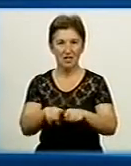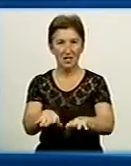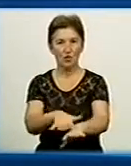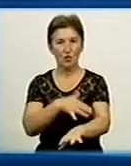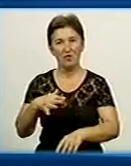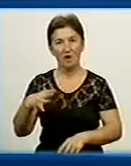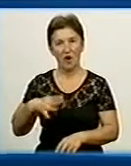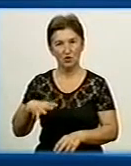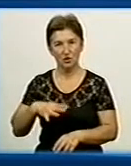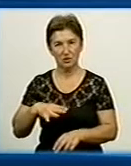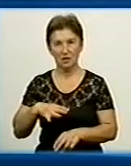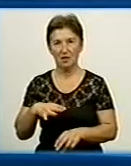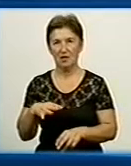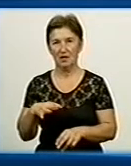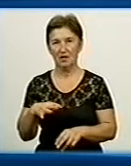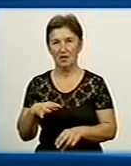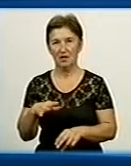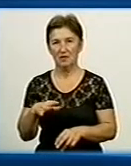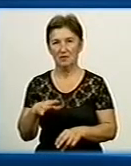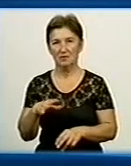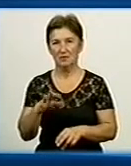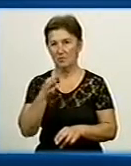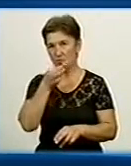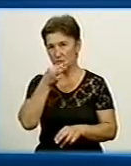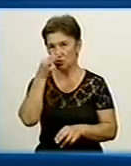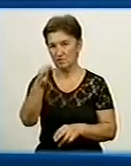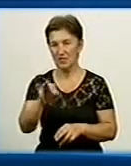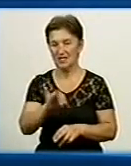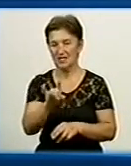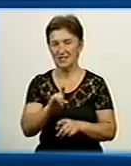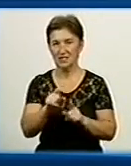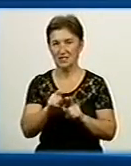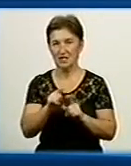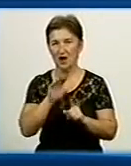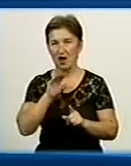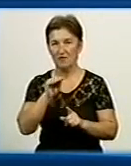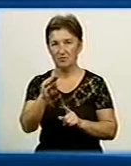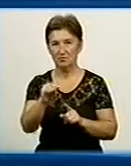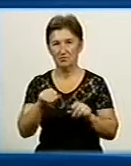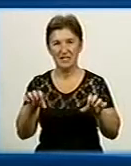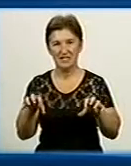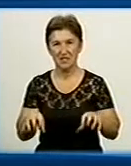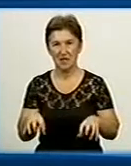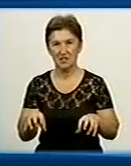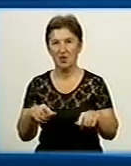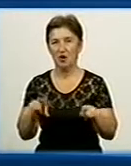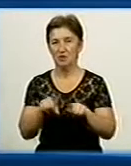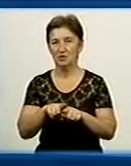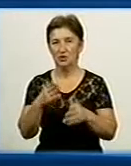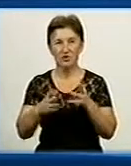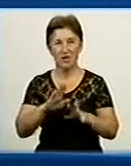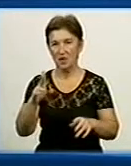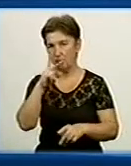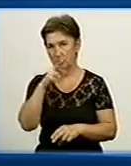сакраментальна фраза, по-русски, прозвучала з вуз президента під час діалогу з країною, також, якщо не помиляюсь,